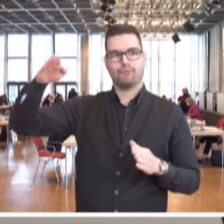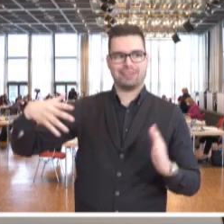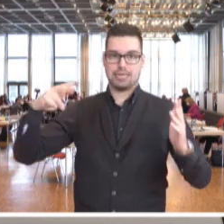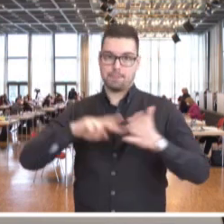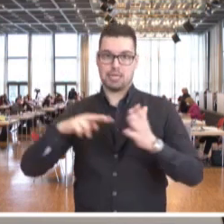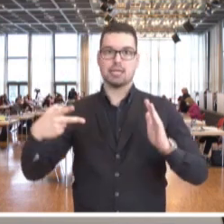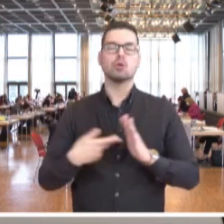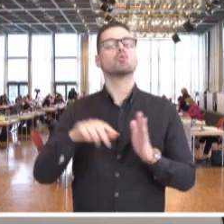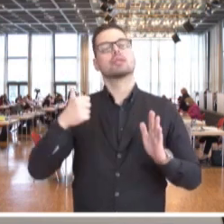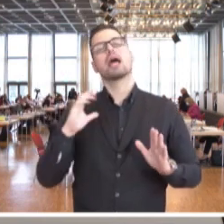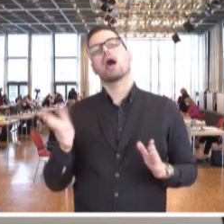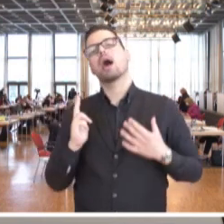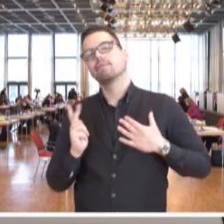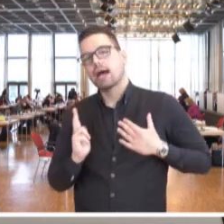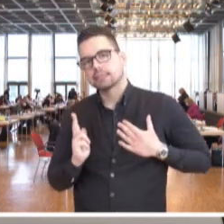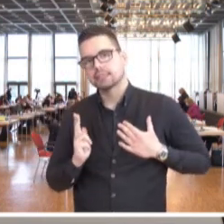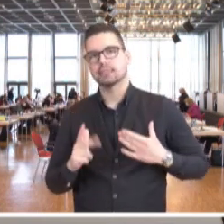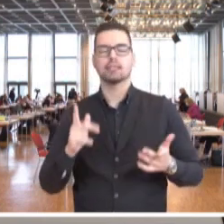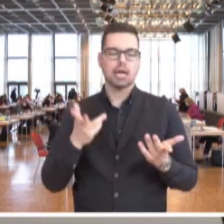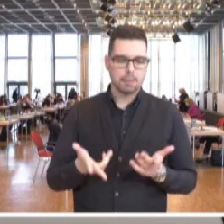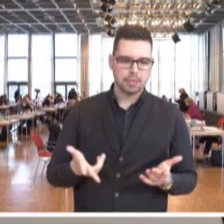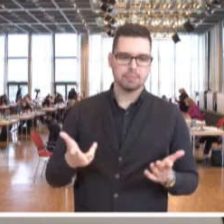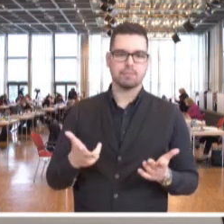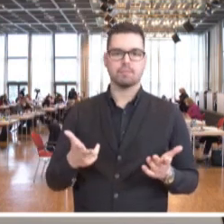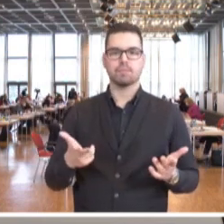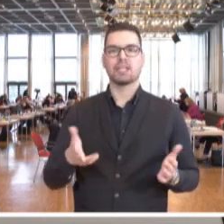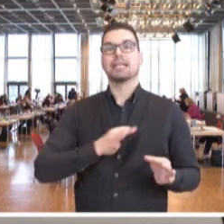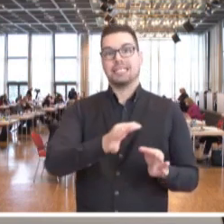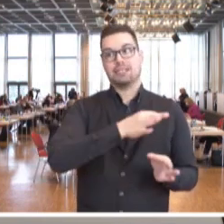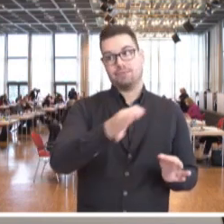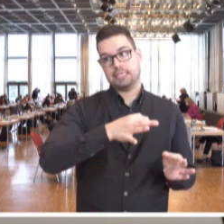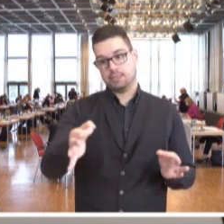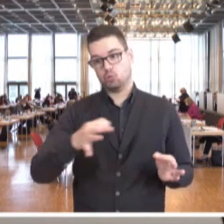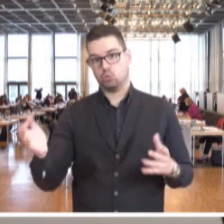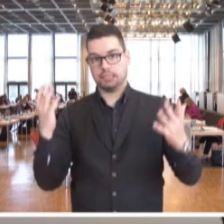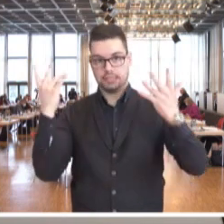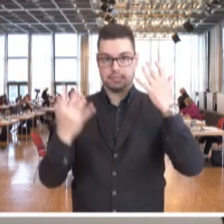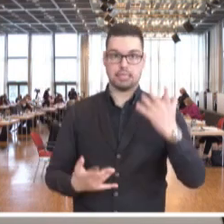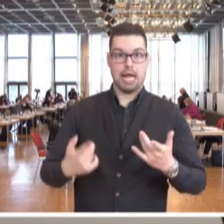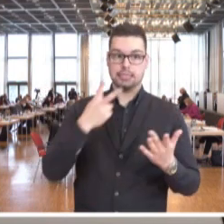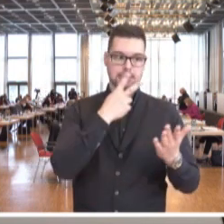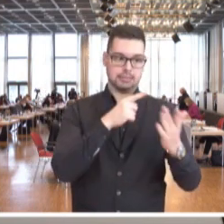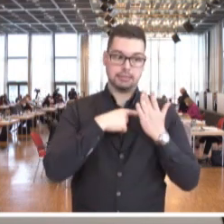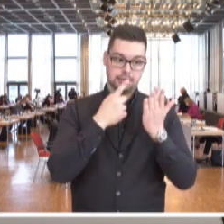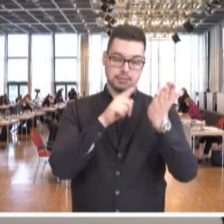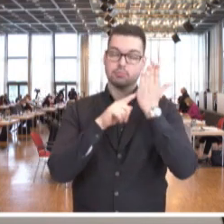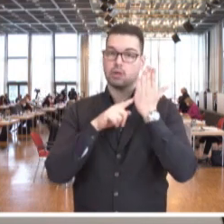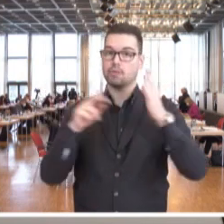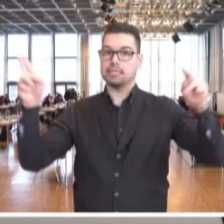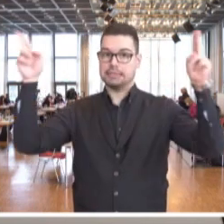natürlich die Ergebnisse ab, aber ich denke, ein Punkt, die Infektionszahlen ist so, wir können das feststellen, sie sinken.